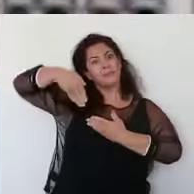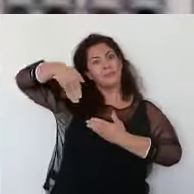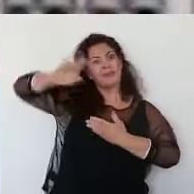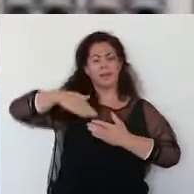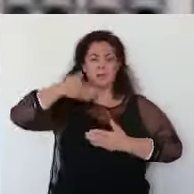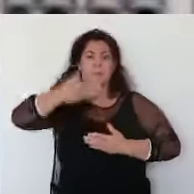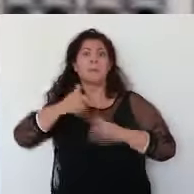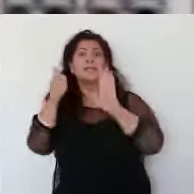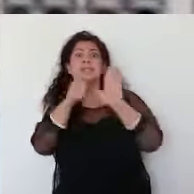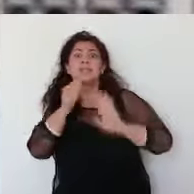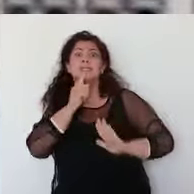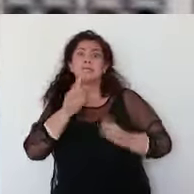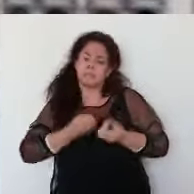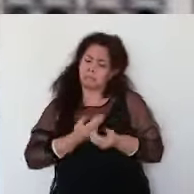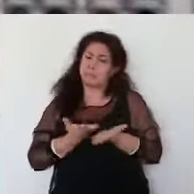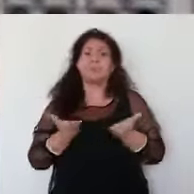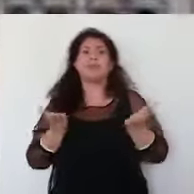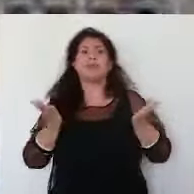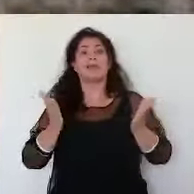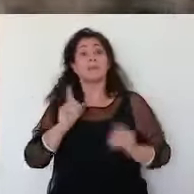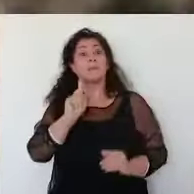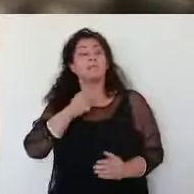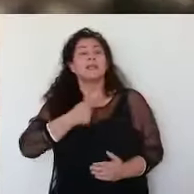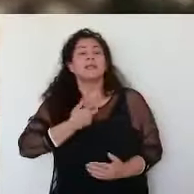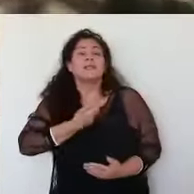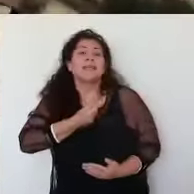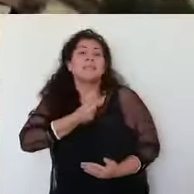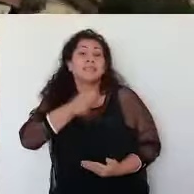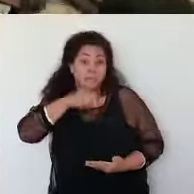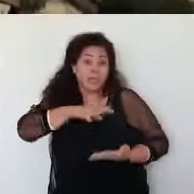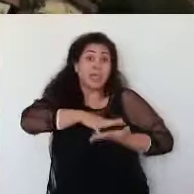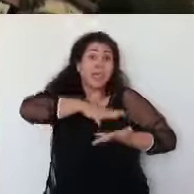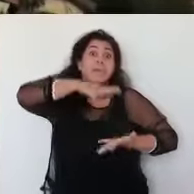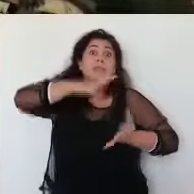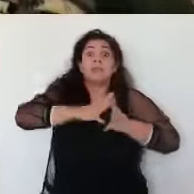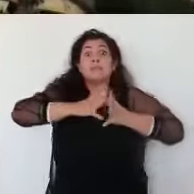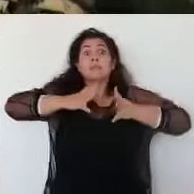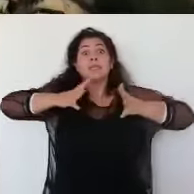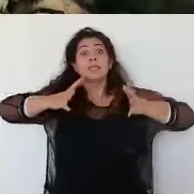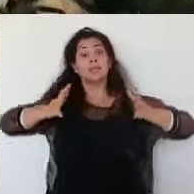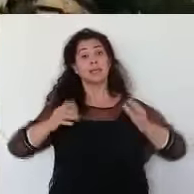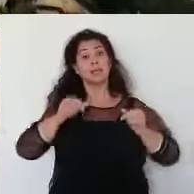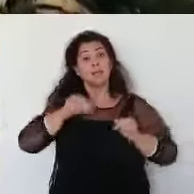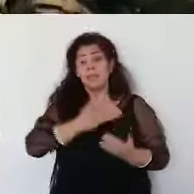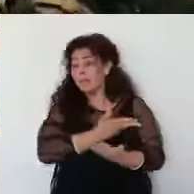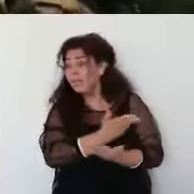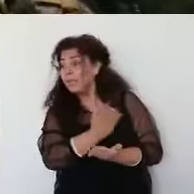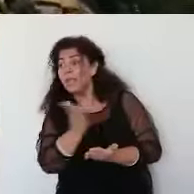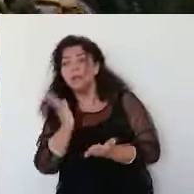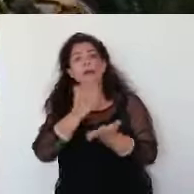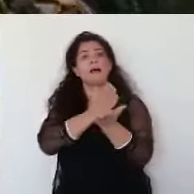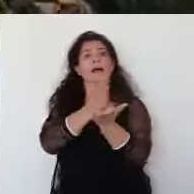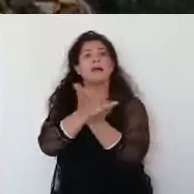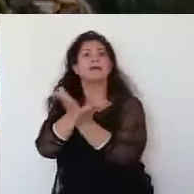بعد 60 سنة زي نورمال بس بحس إنه في خميرة كبيرة بكل